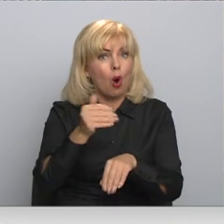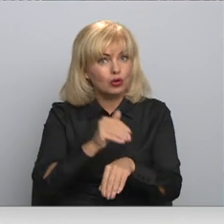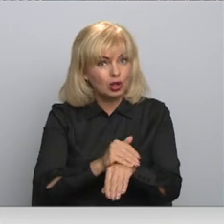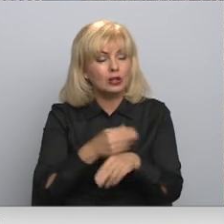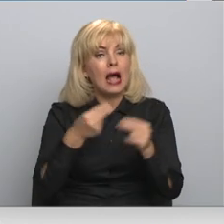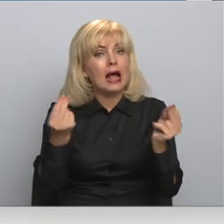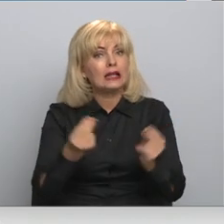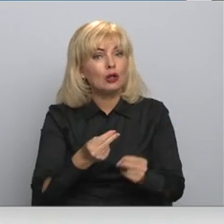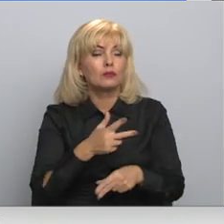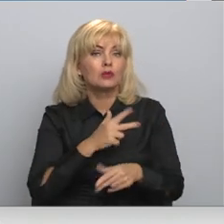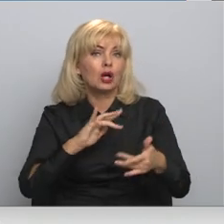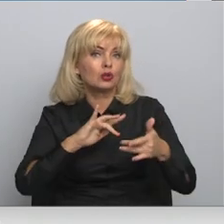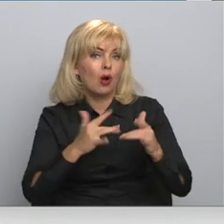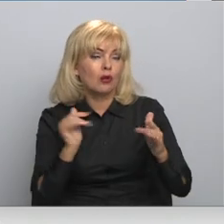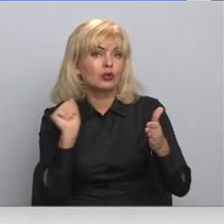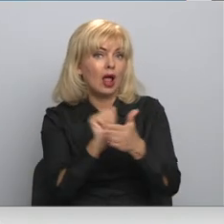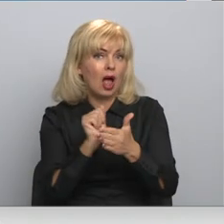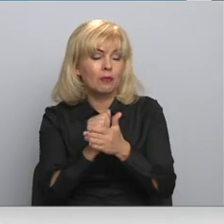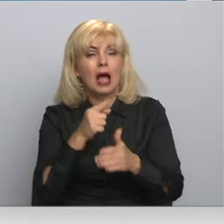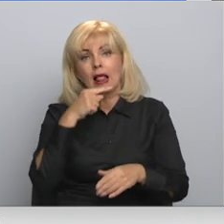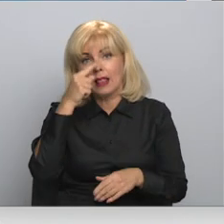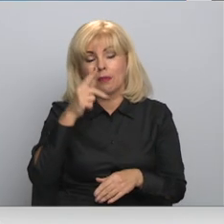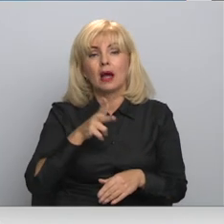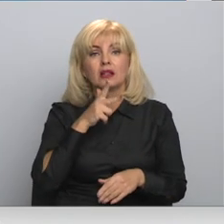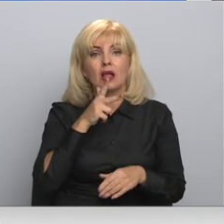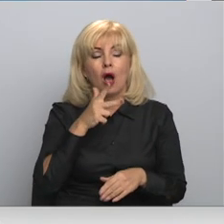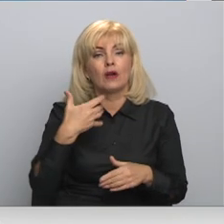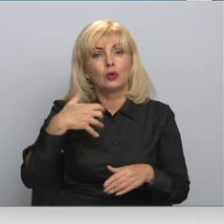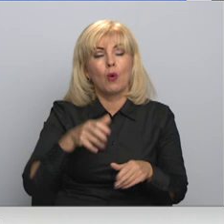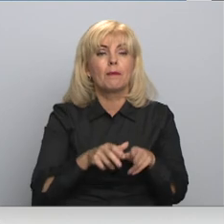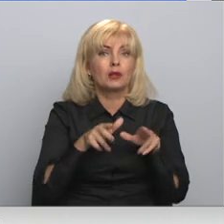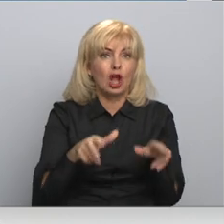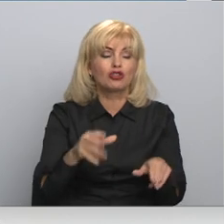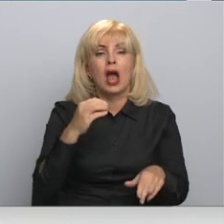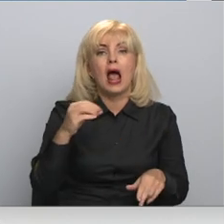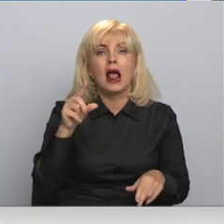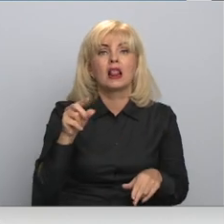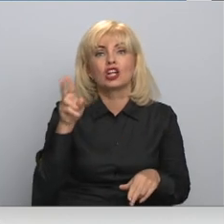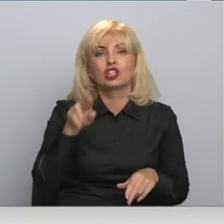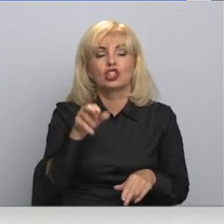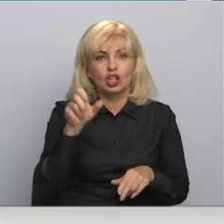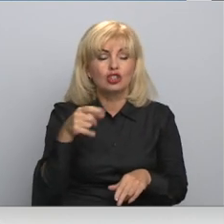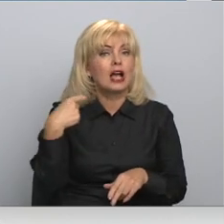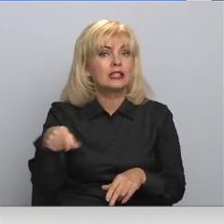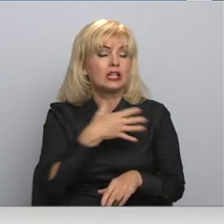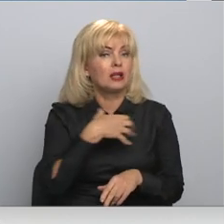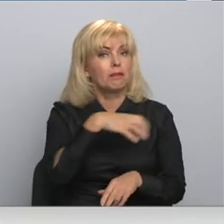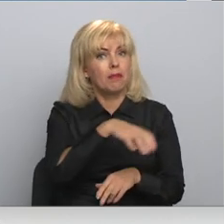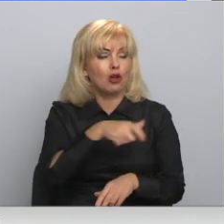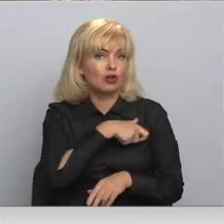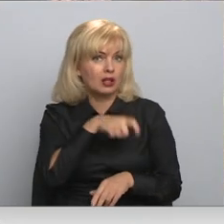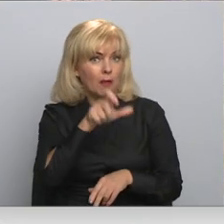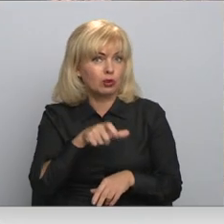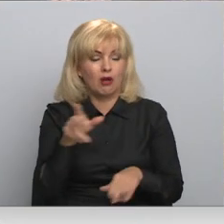līgumu sociālajos tīklos lepojas Daugavpils domas priekšsēdētājs Andrejs Elksničs. Tikmēr citi pašvaldības deputāti ir